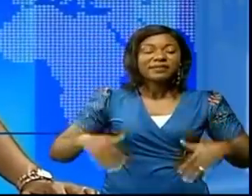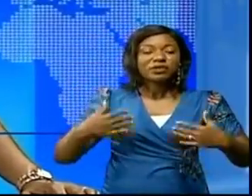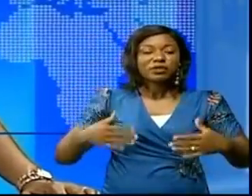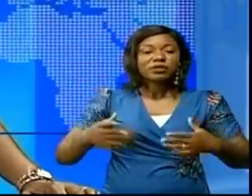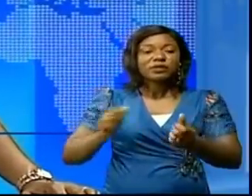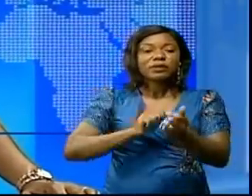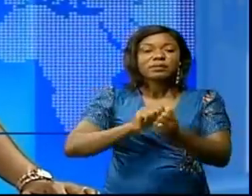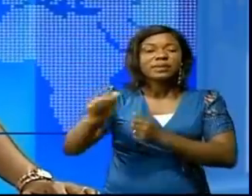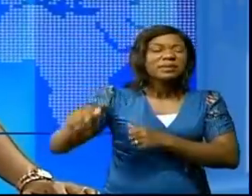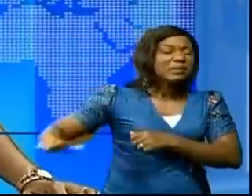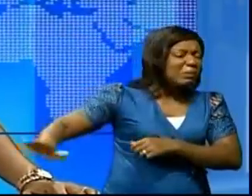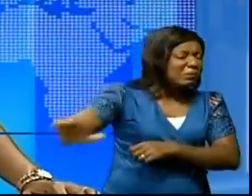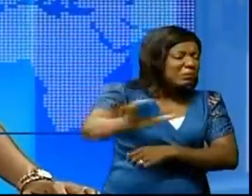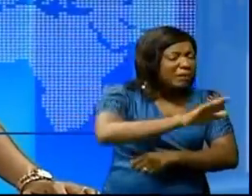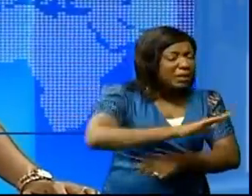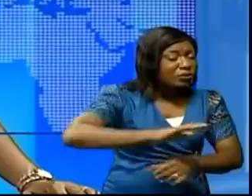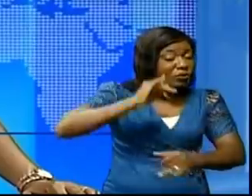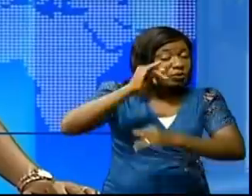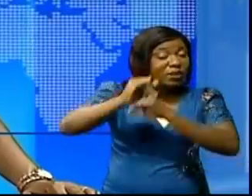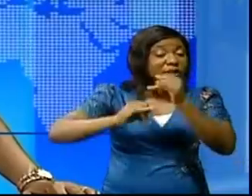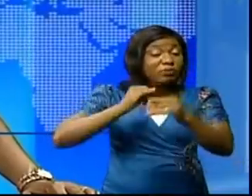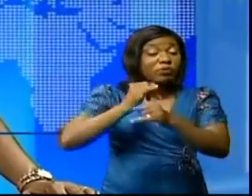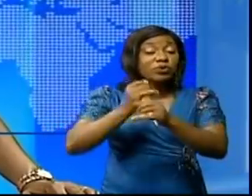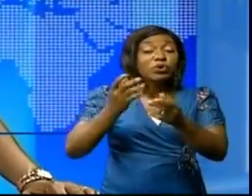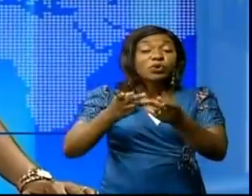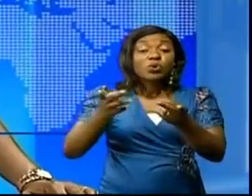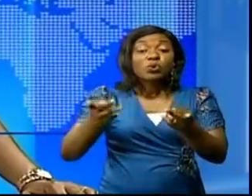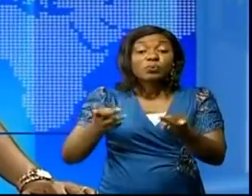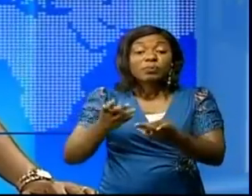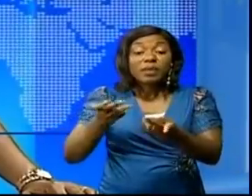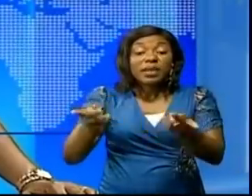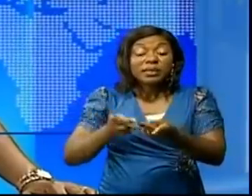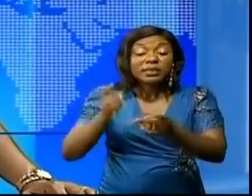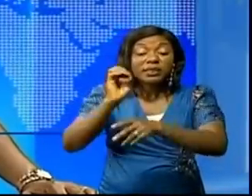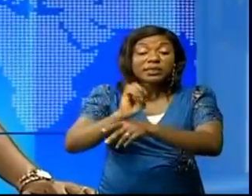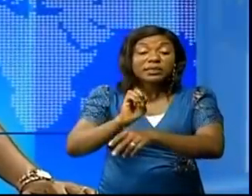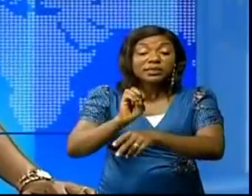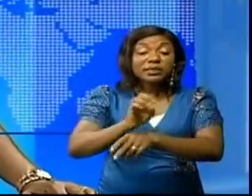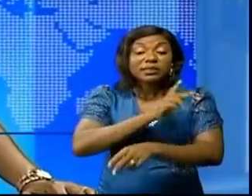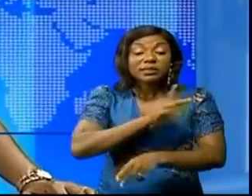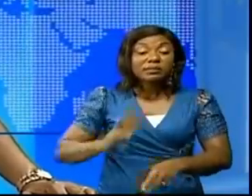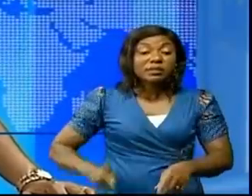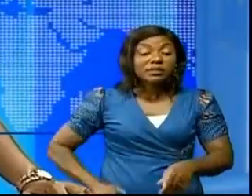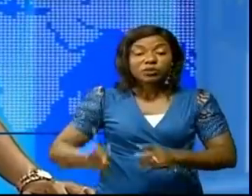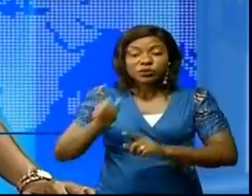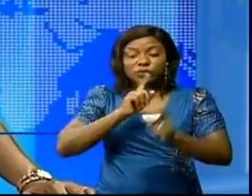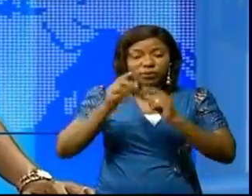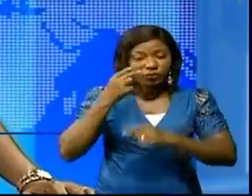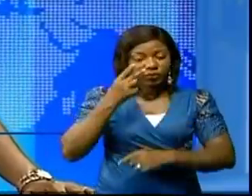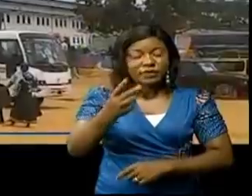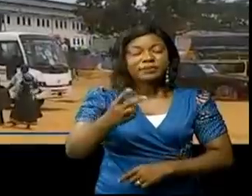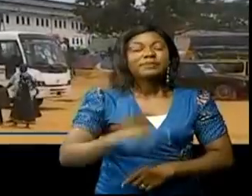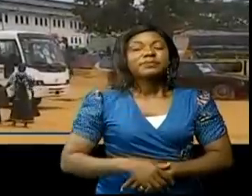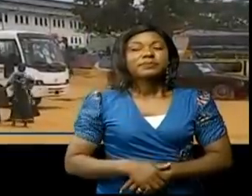partout dans le monde où se trouve l'église Kimbanguist. Iverson Kabwaba nous en parle.